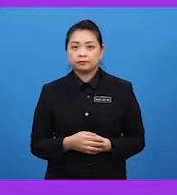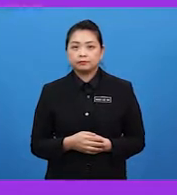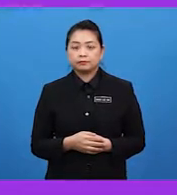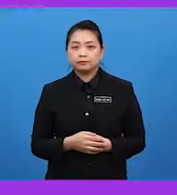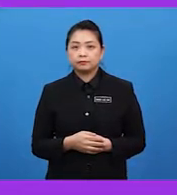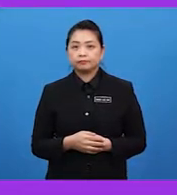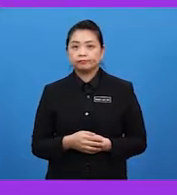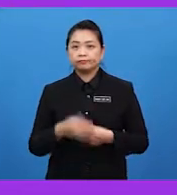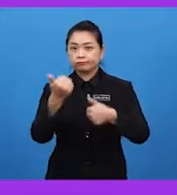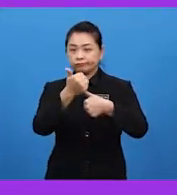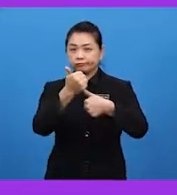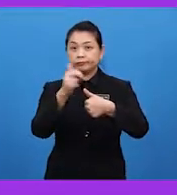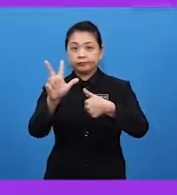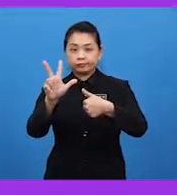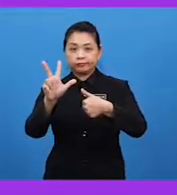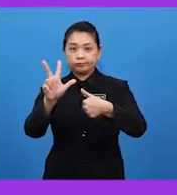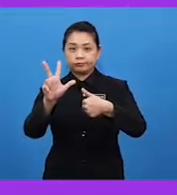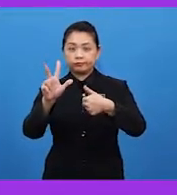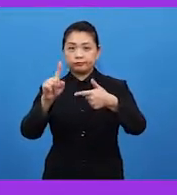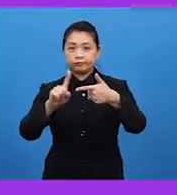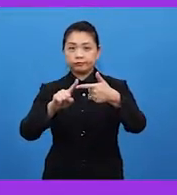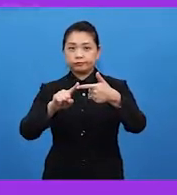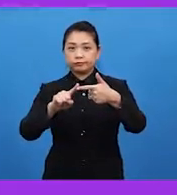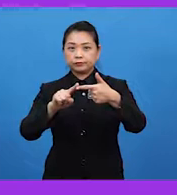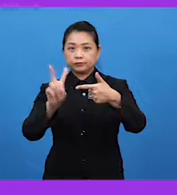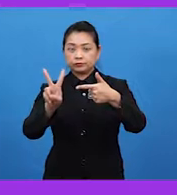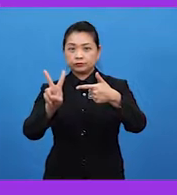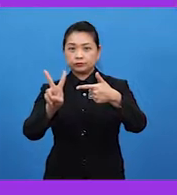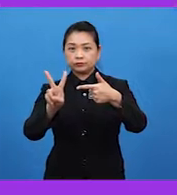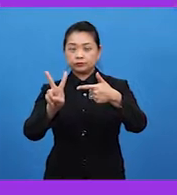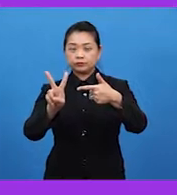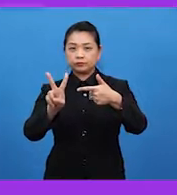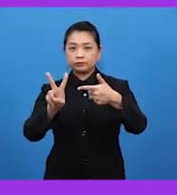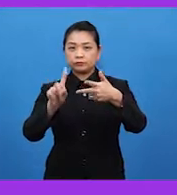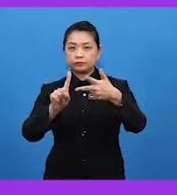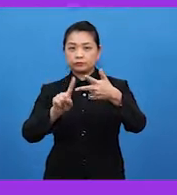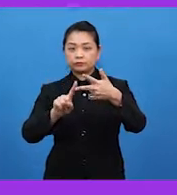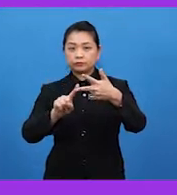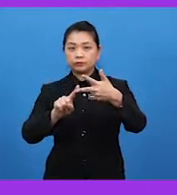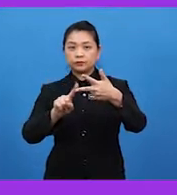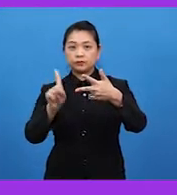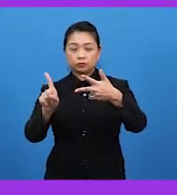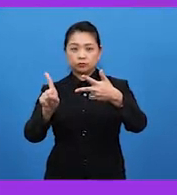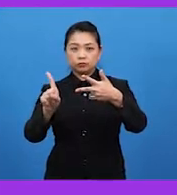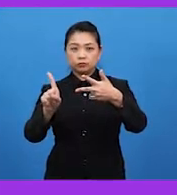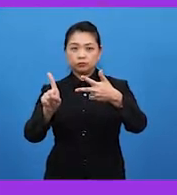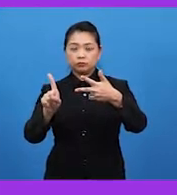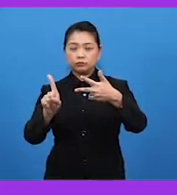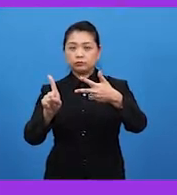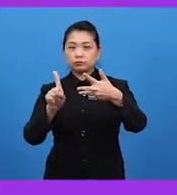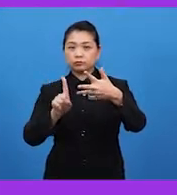A, 3 B, 2 C, 1